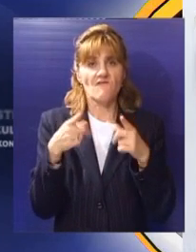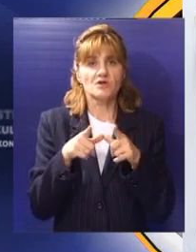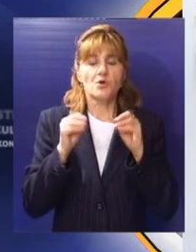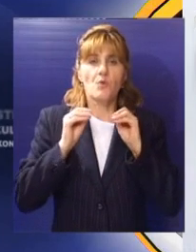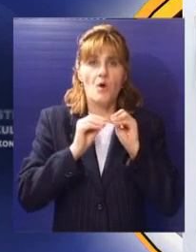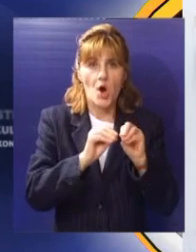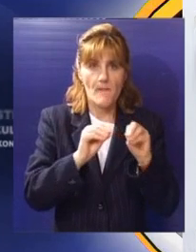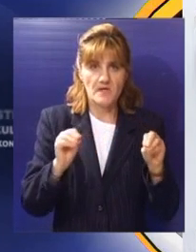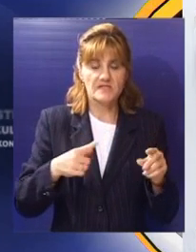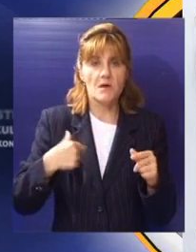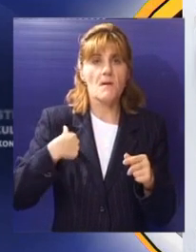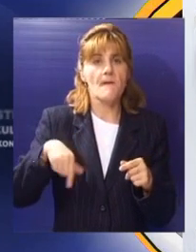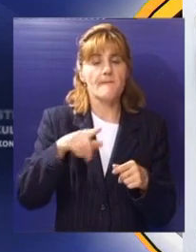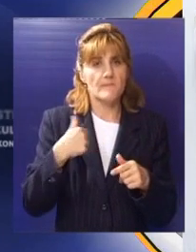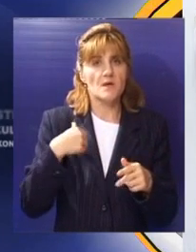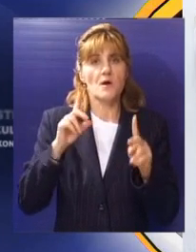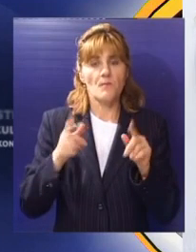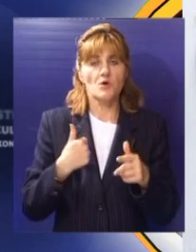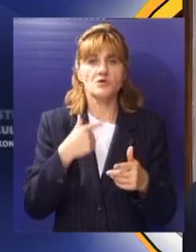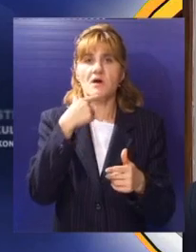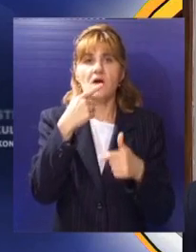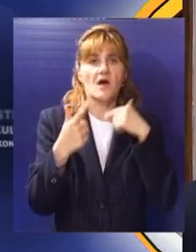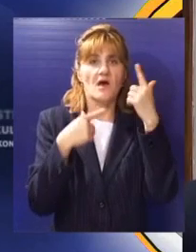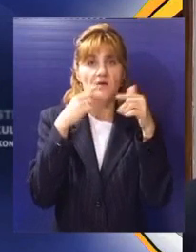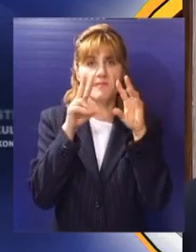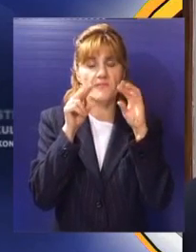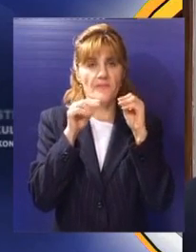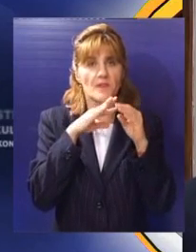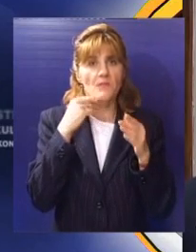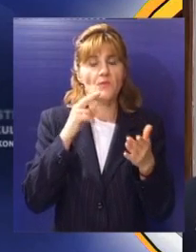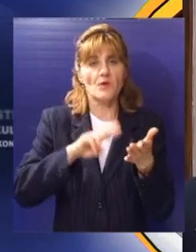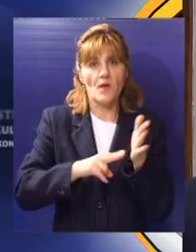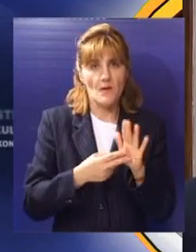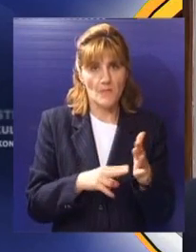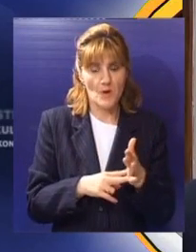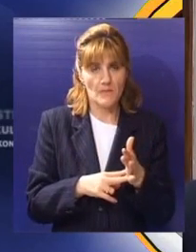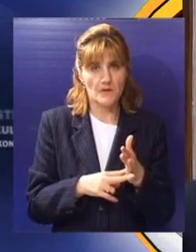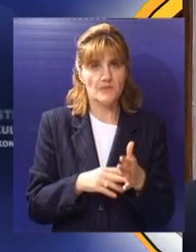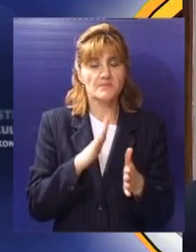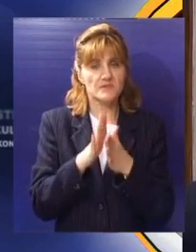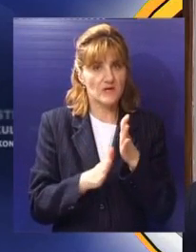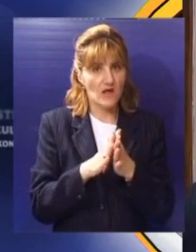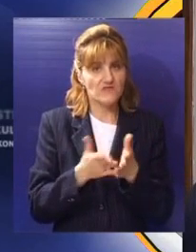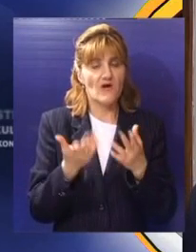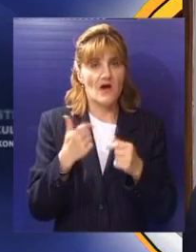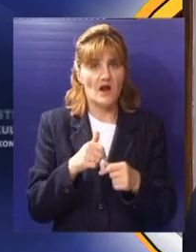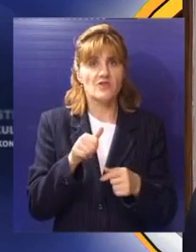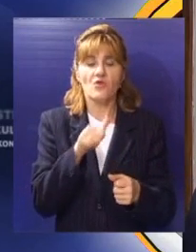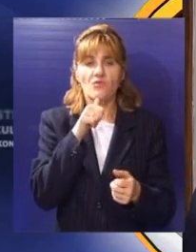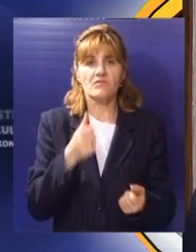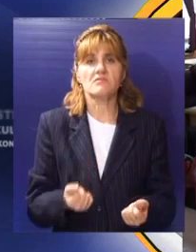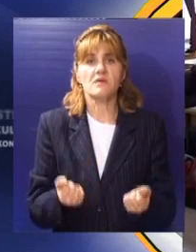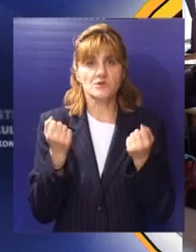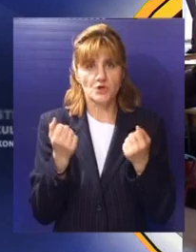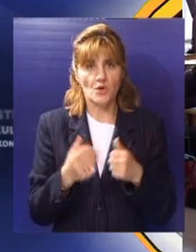mi možemo da ukazujemo na probleme i da tražimo socijalni dialog sa vlastima, a vrlo često je to